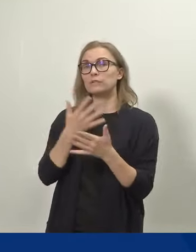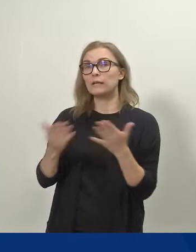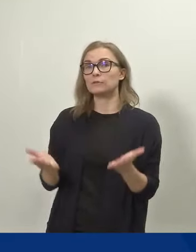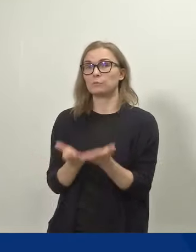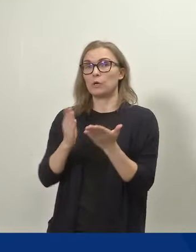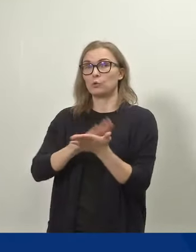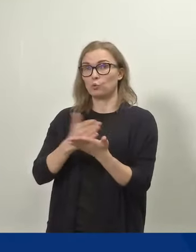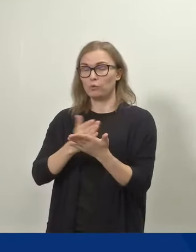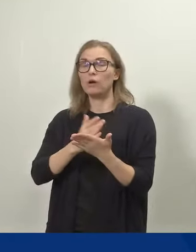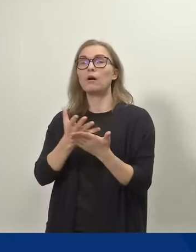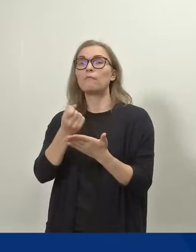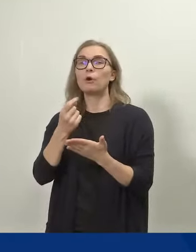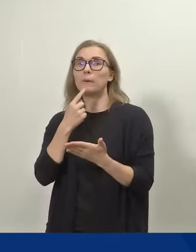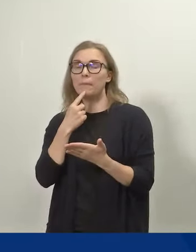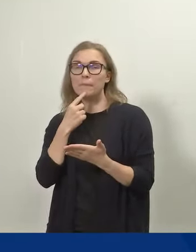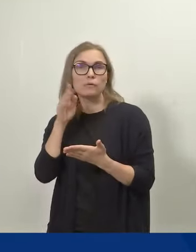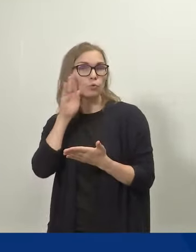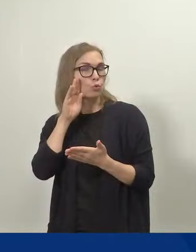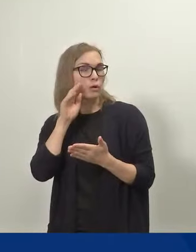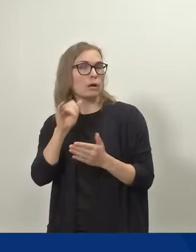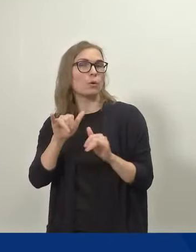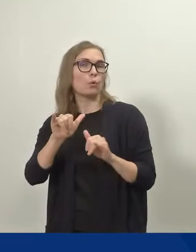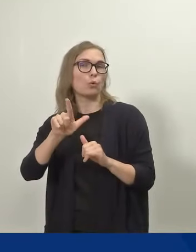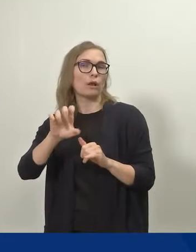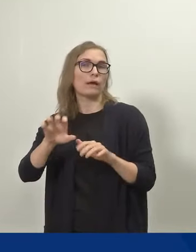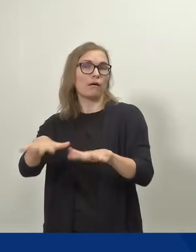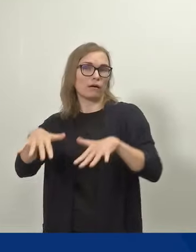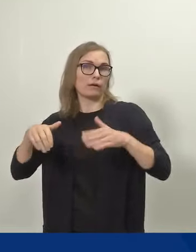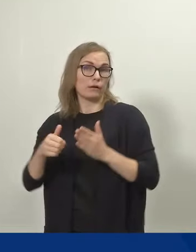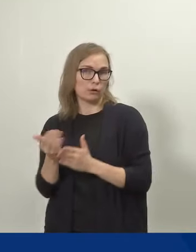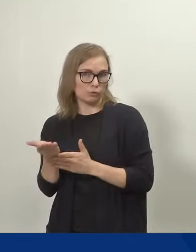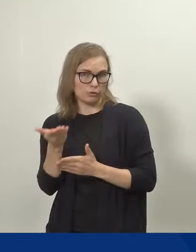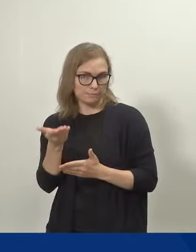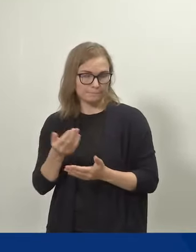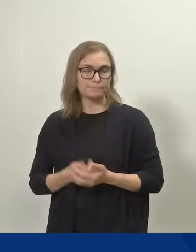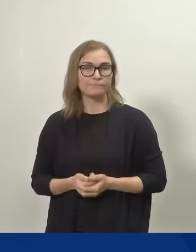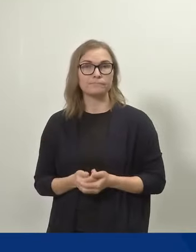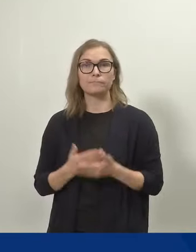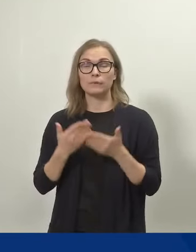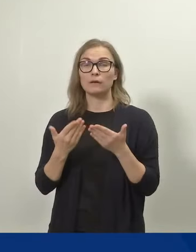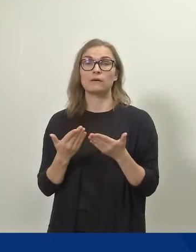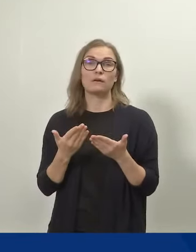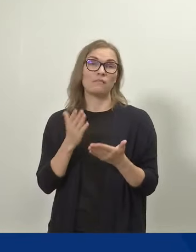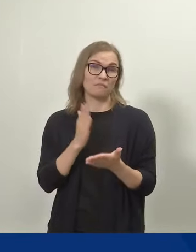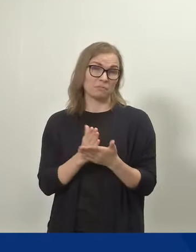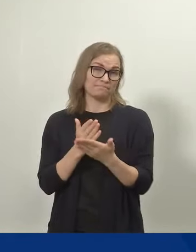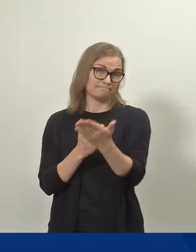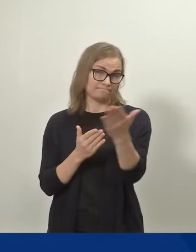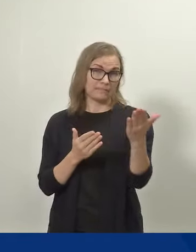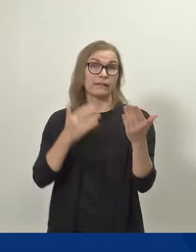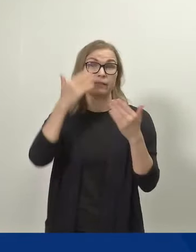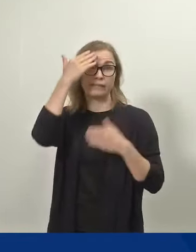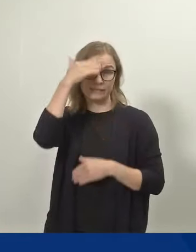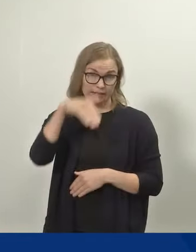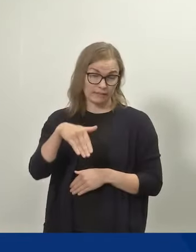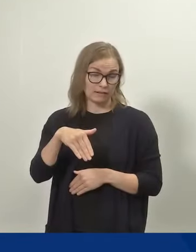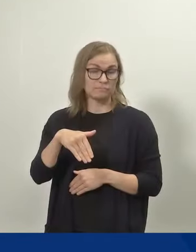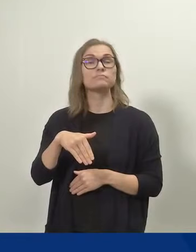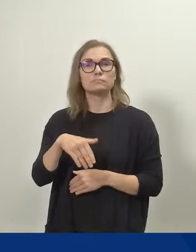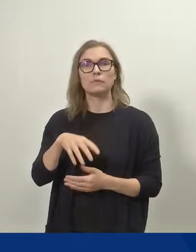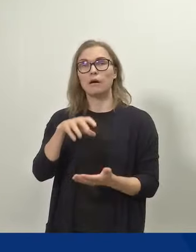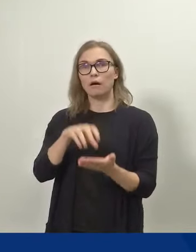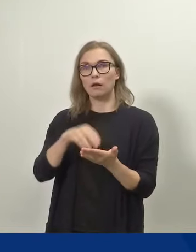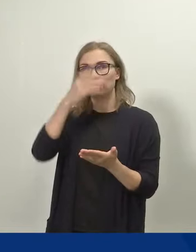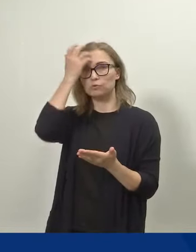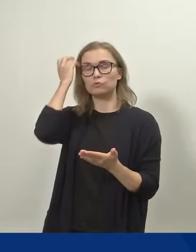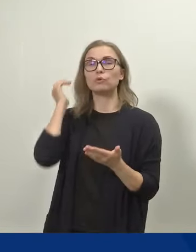Simultantolkad til svenska i Yle Areenan. Kuten tätä lähetystä seuraavat varmasti jo tietävätkin, hallitus on saanut